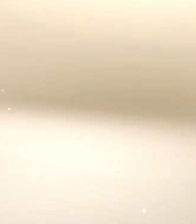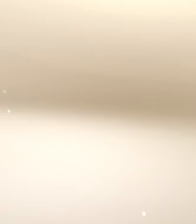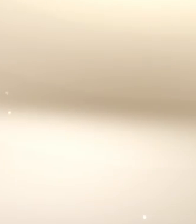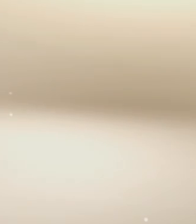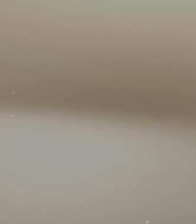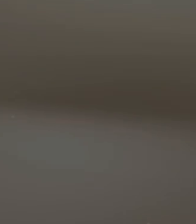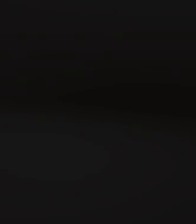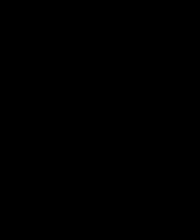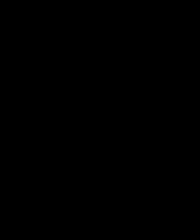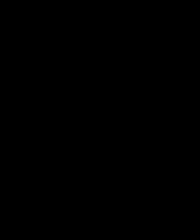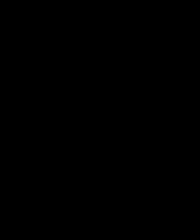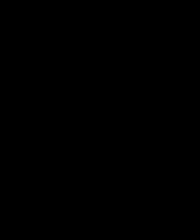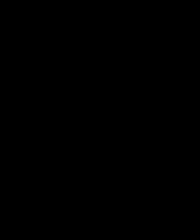KONIEC